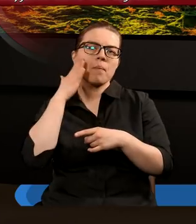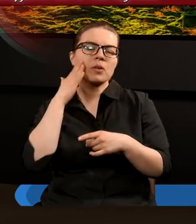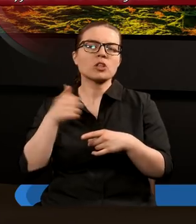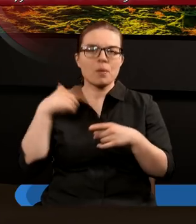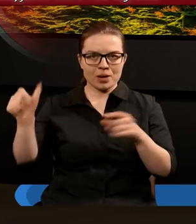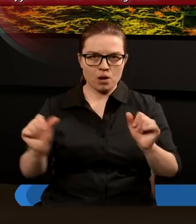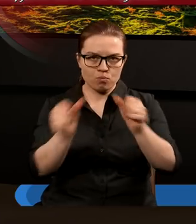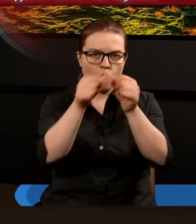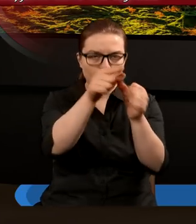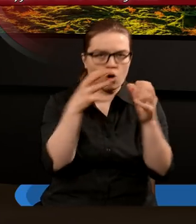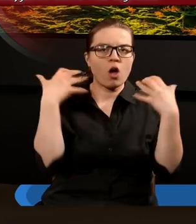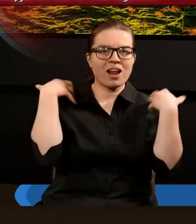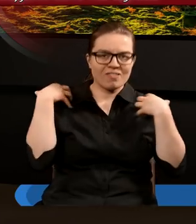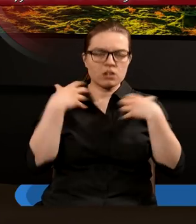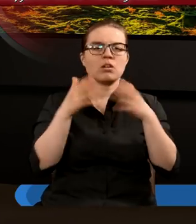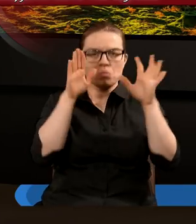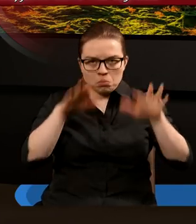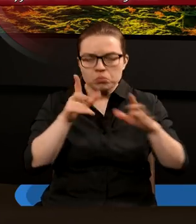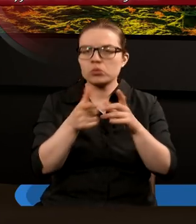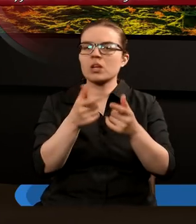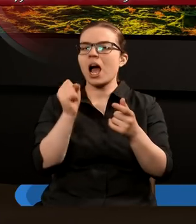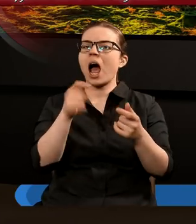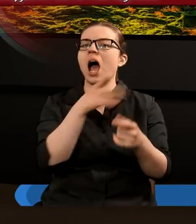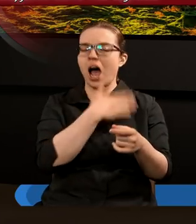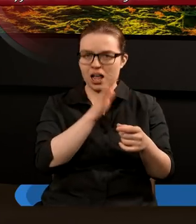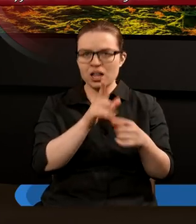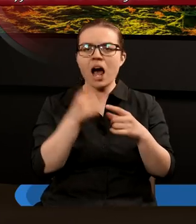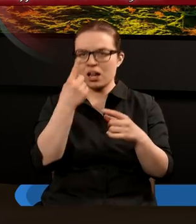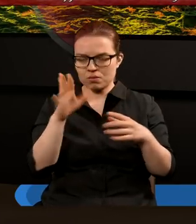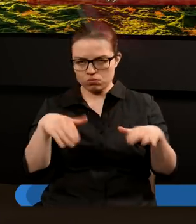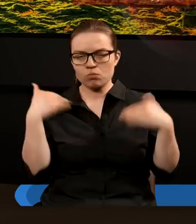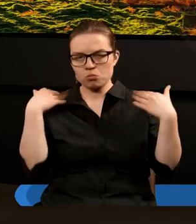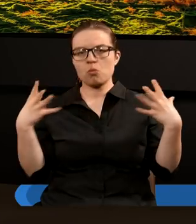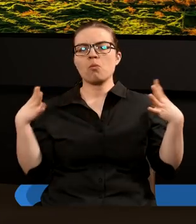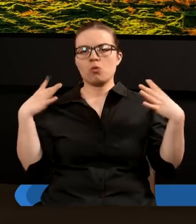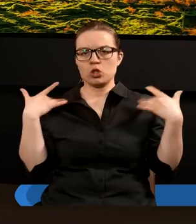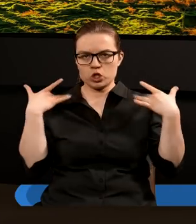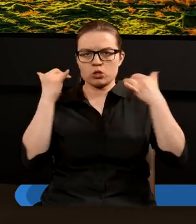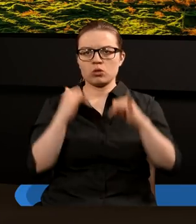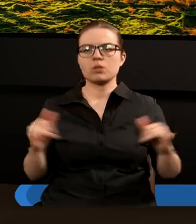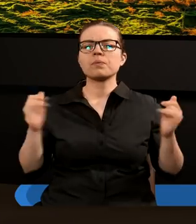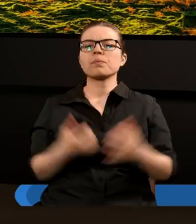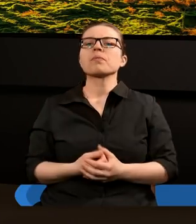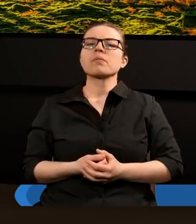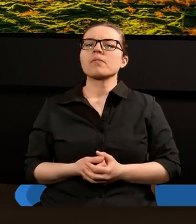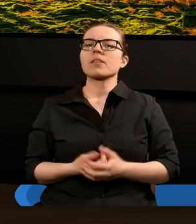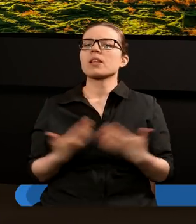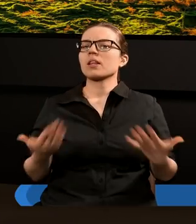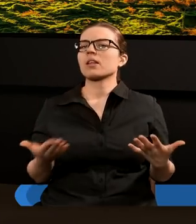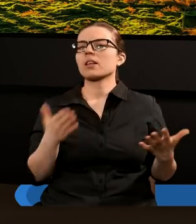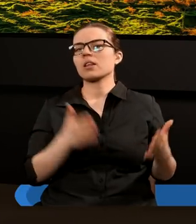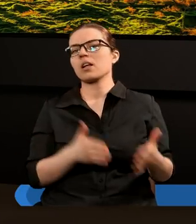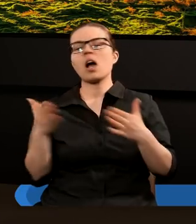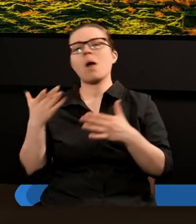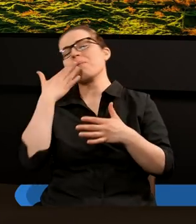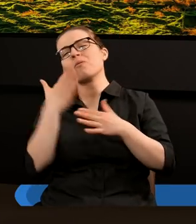zwierzęciu, które ma rano od miecza, a jednak zostało przy życiu. I oczywiście nie chcemy tutaj przepowiadać